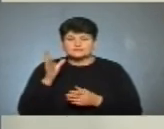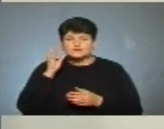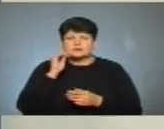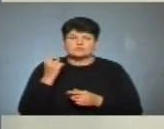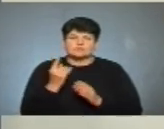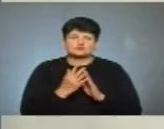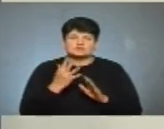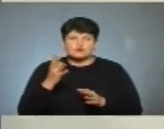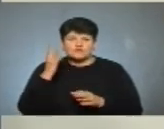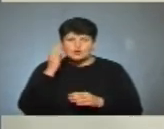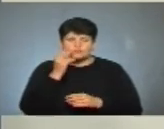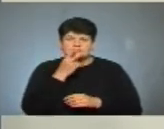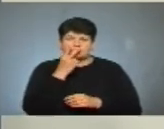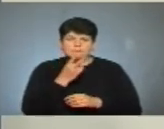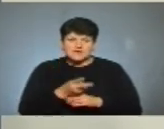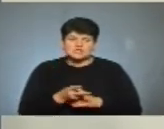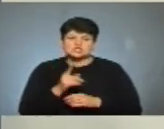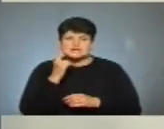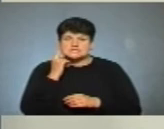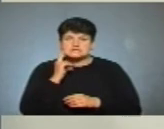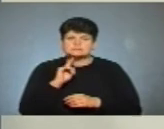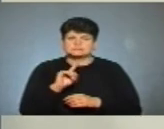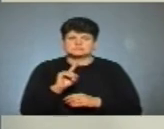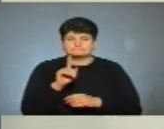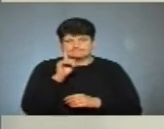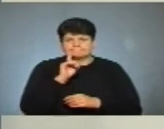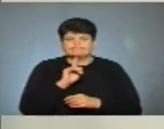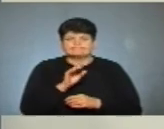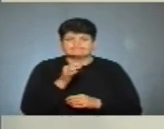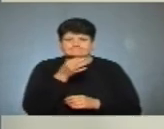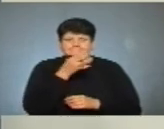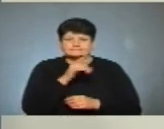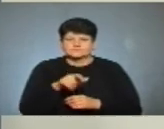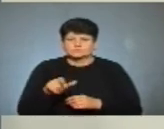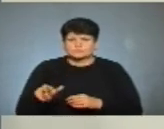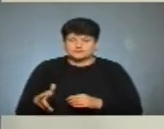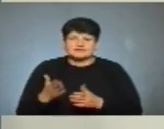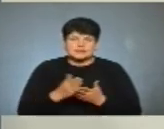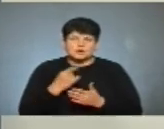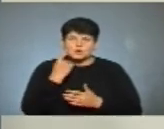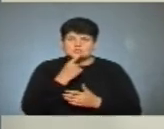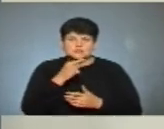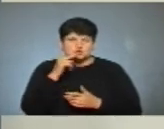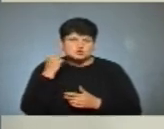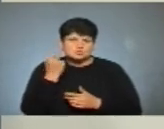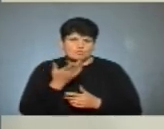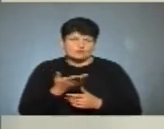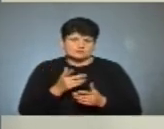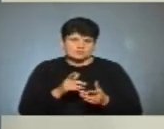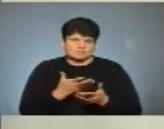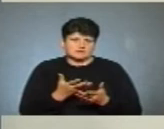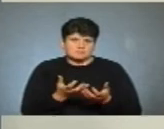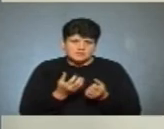чергу враховувати бачення смаки кожного читача. Є російськомовні люди, які проживають в Тернополі, і вони можуть